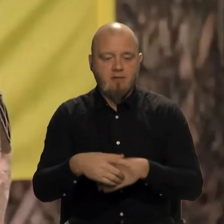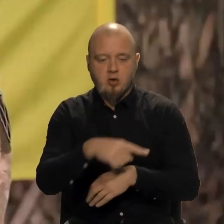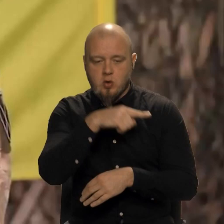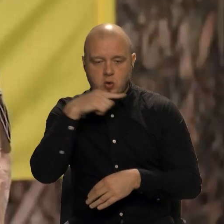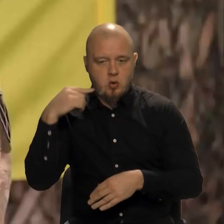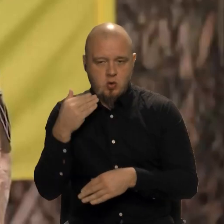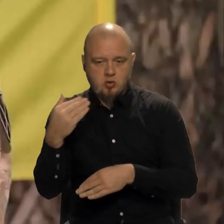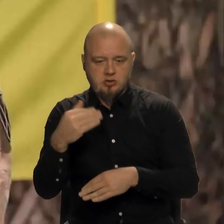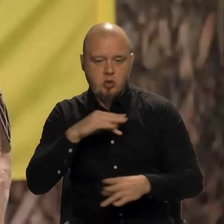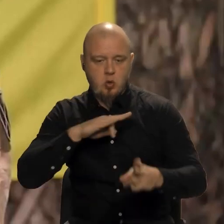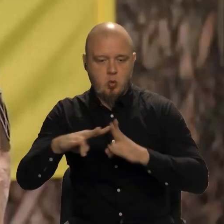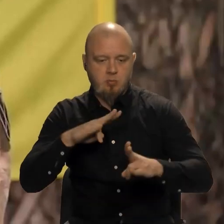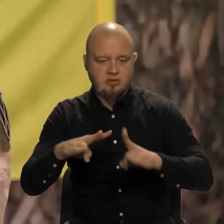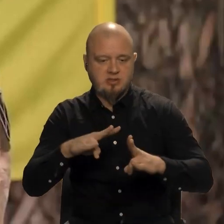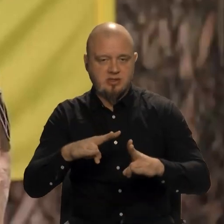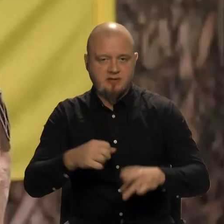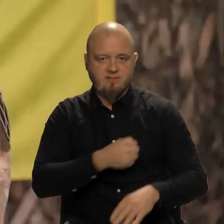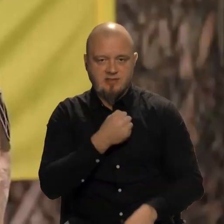окупаційних військ.